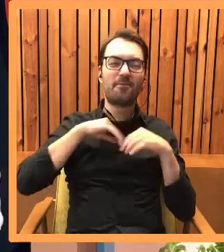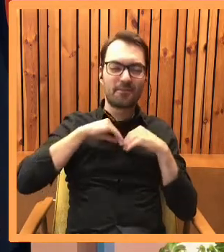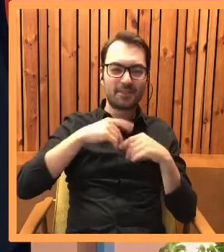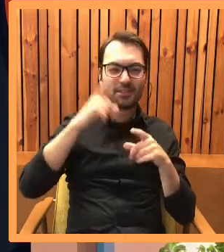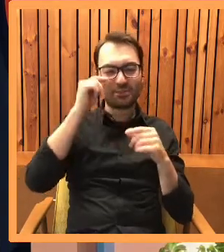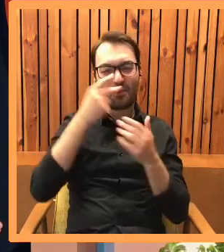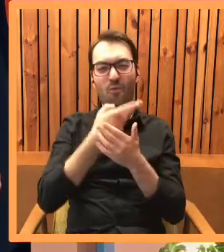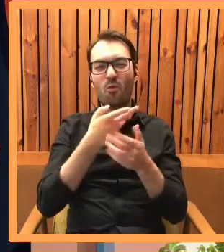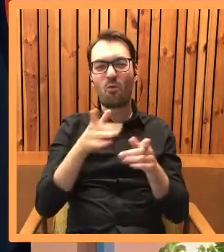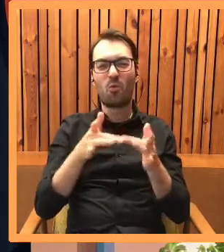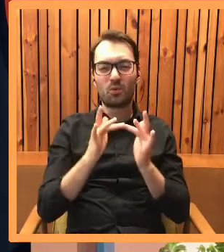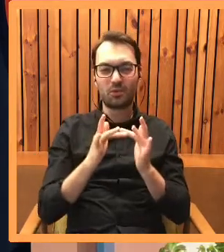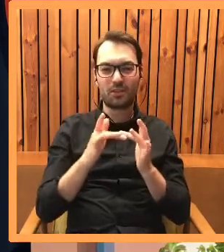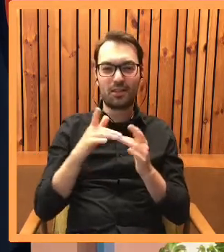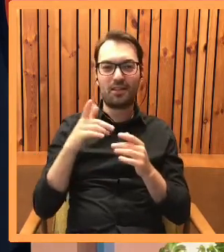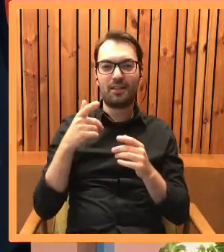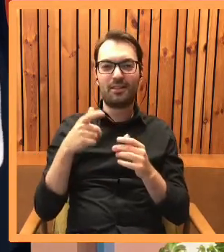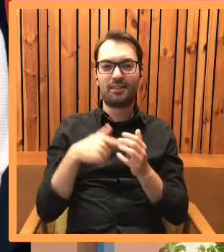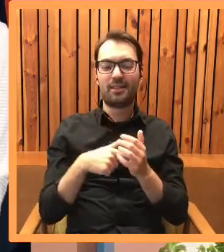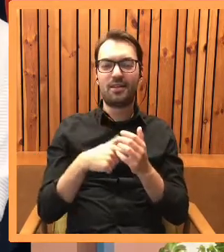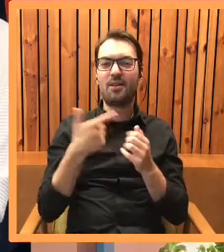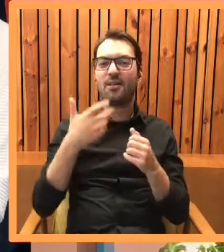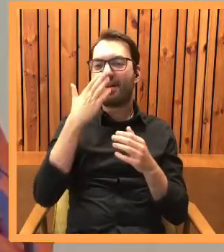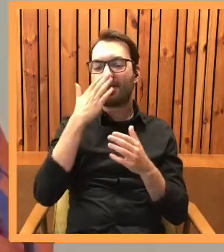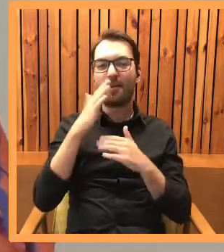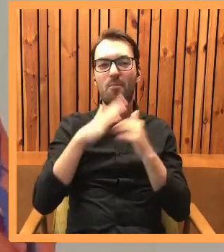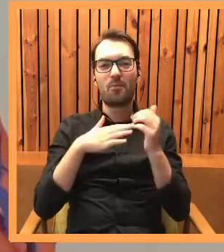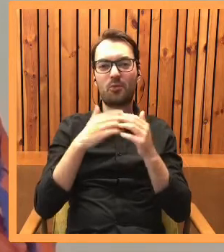o tych cechach charakteru, które budują bardzo mocną postać.